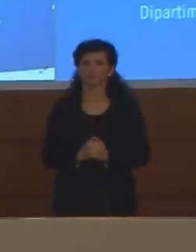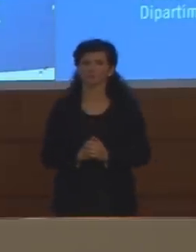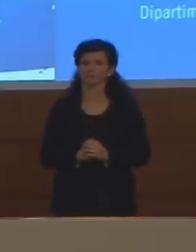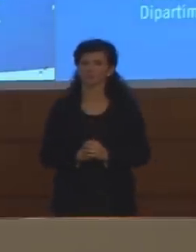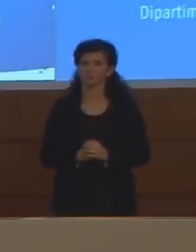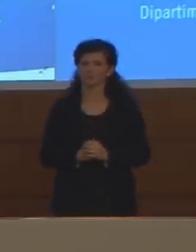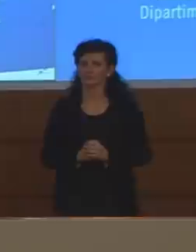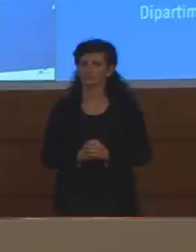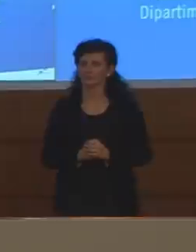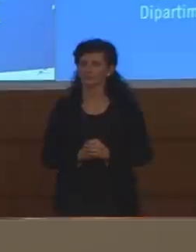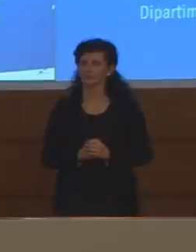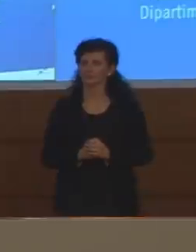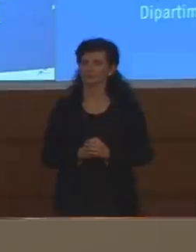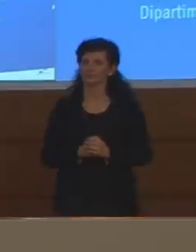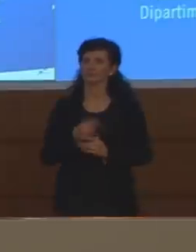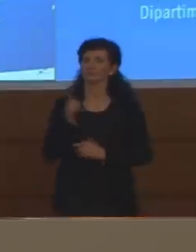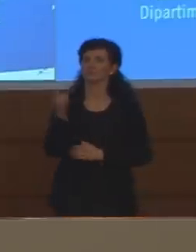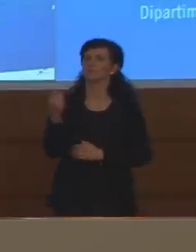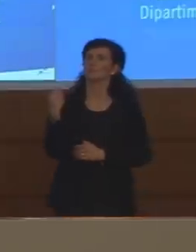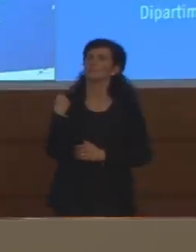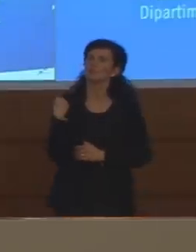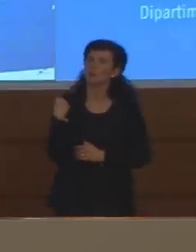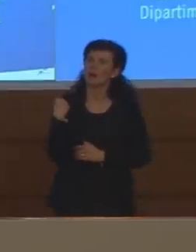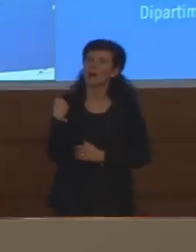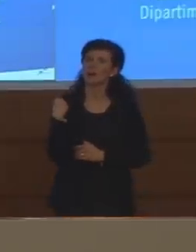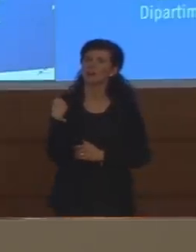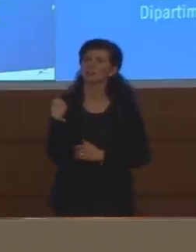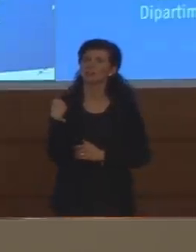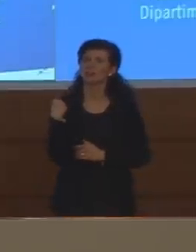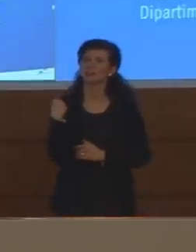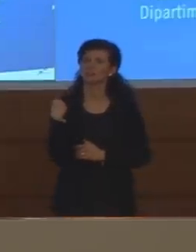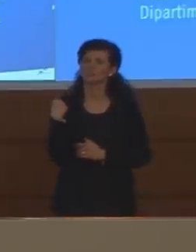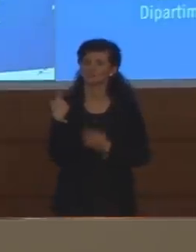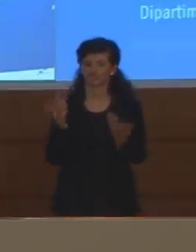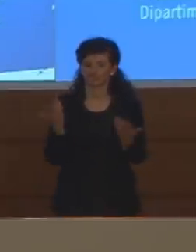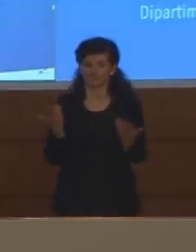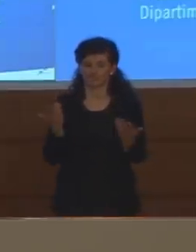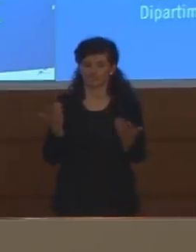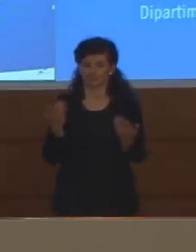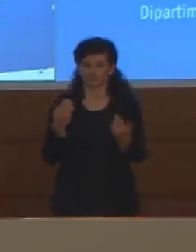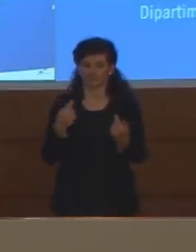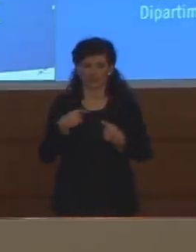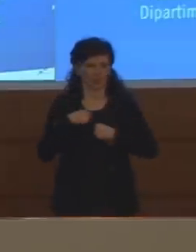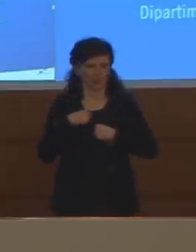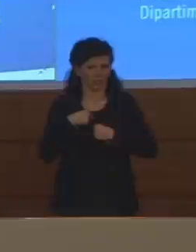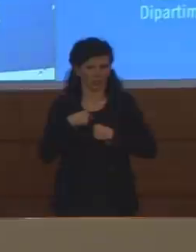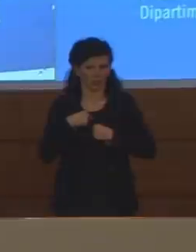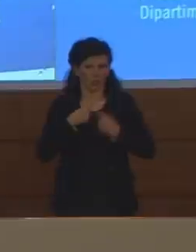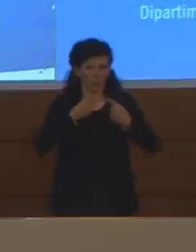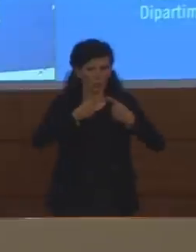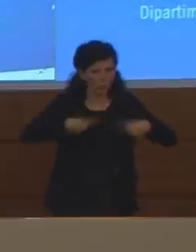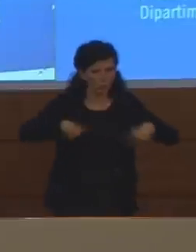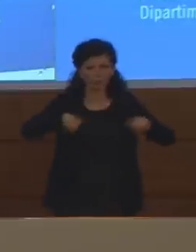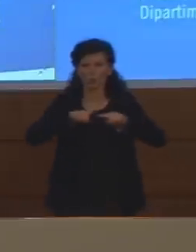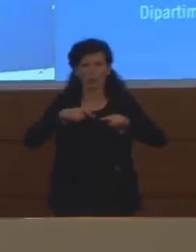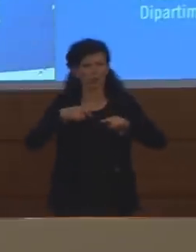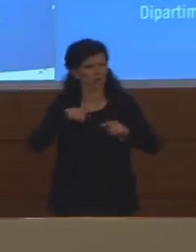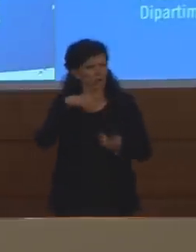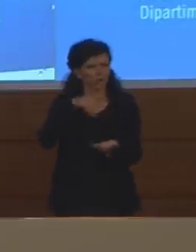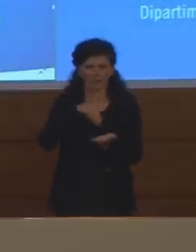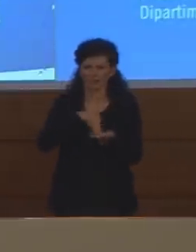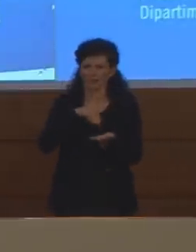riguarda quello che dice lei io ho preso parte a tutte le riunioni e